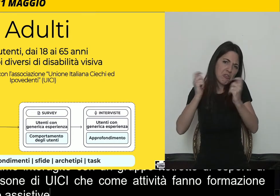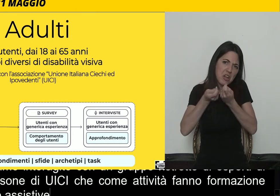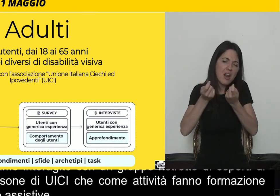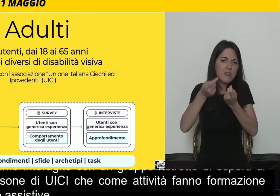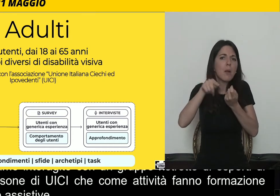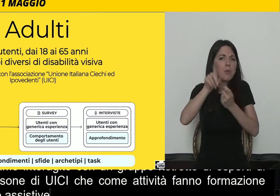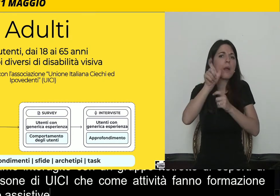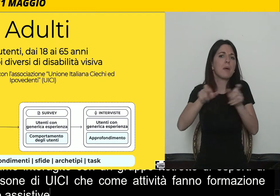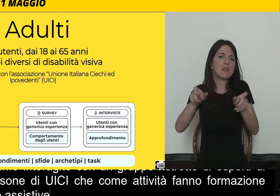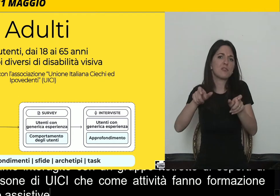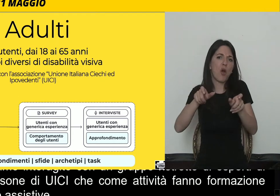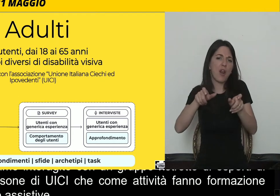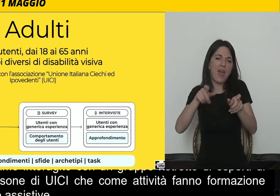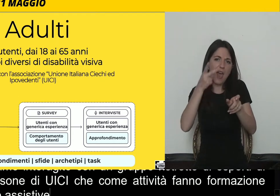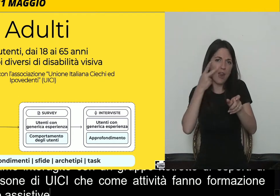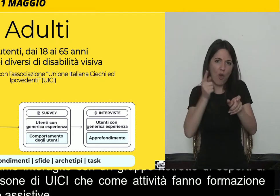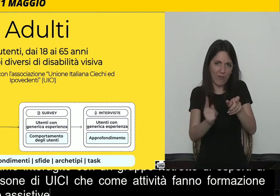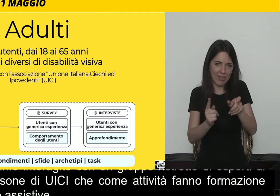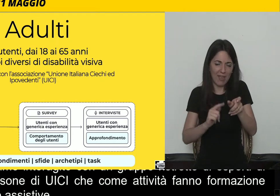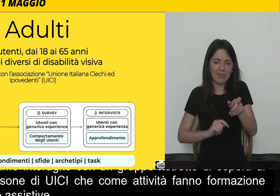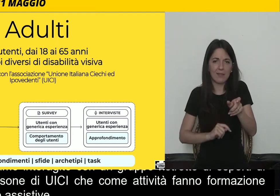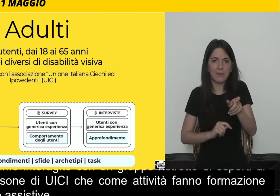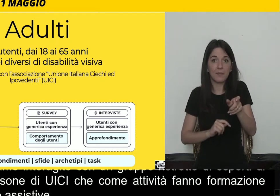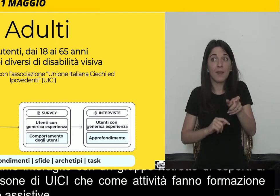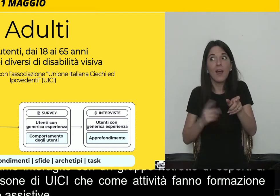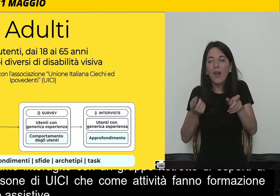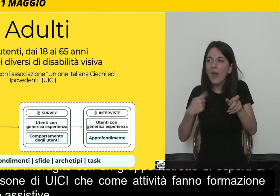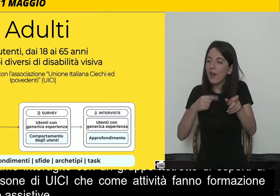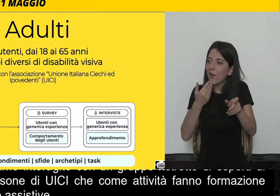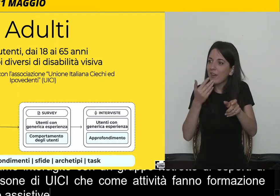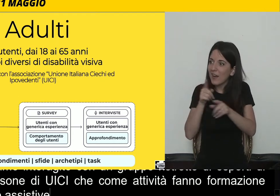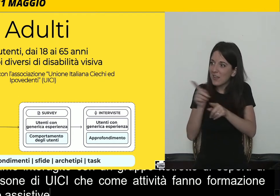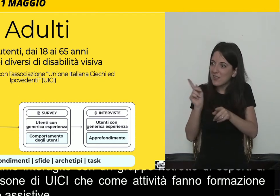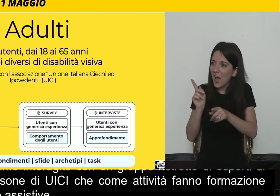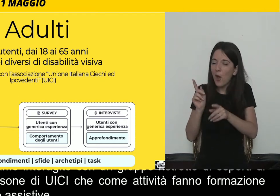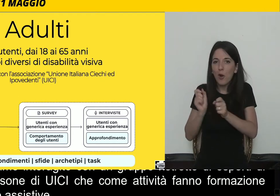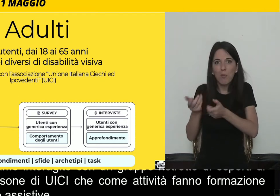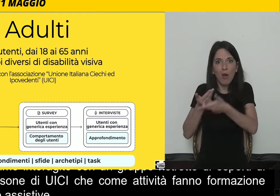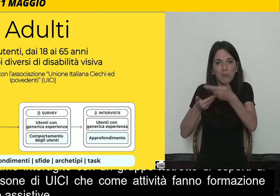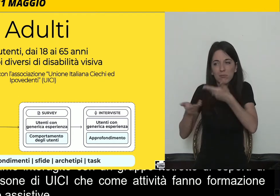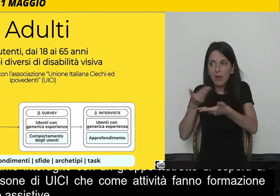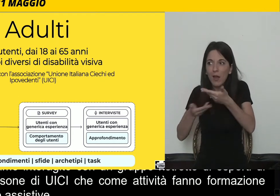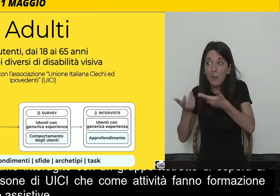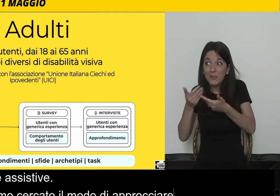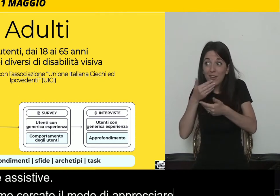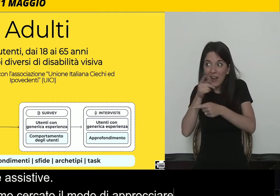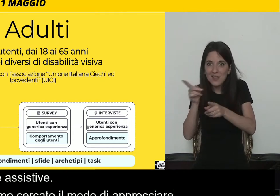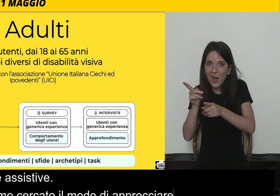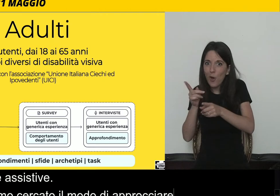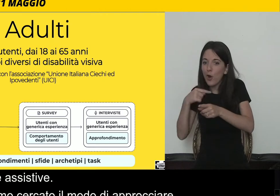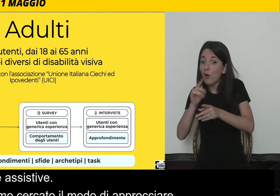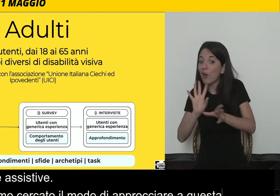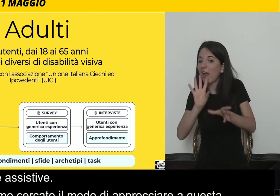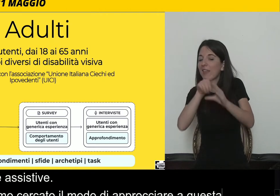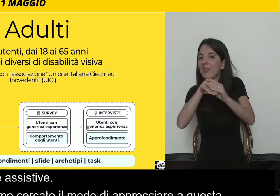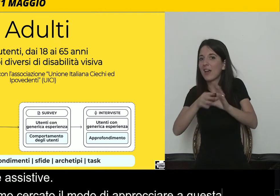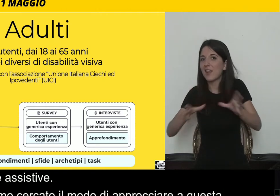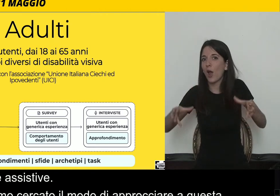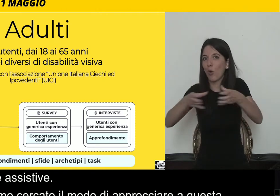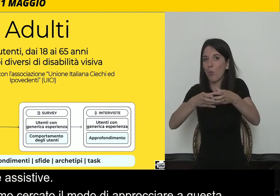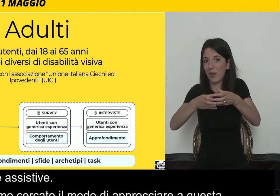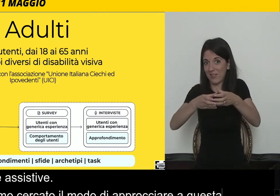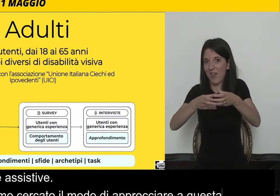cercato il modo di approcciarci anche a questa comunità di non vedenti, perché per noi era un dominio nuovo, era un mondo nuovo. E